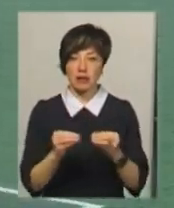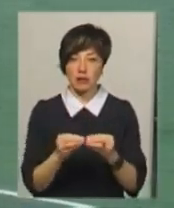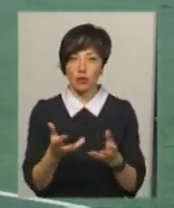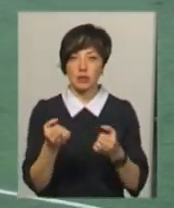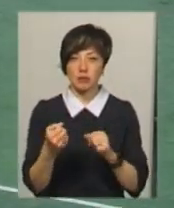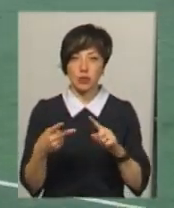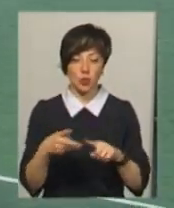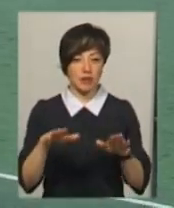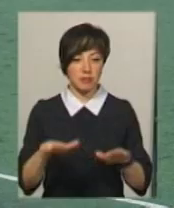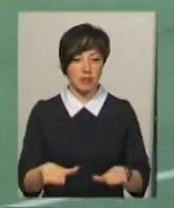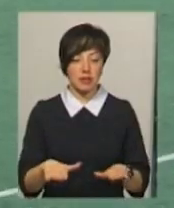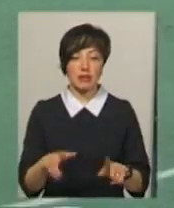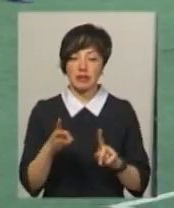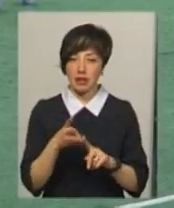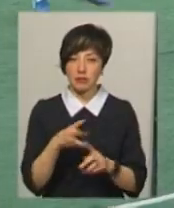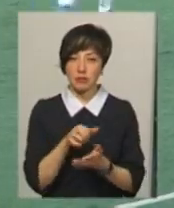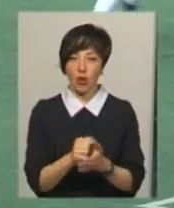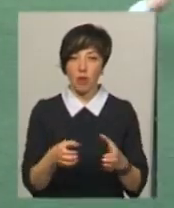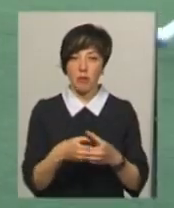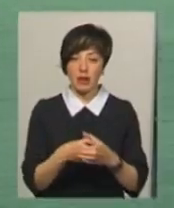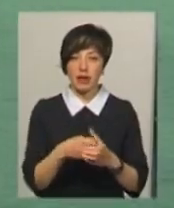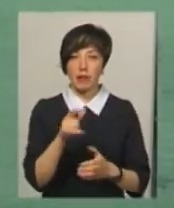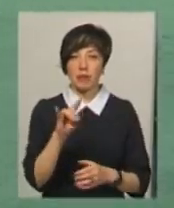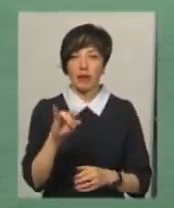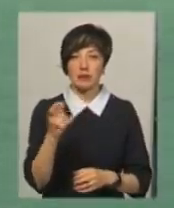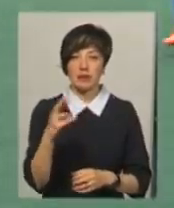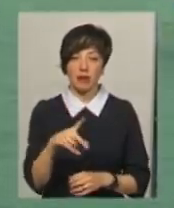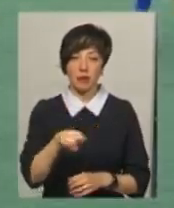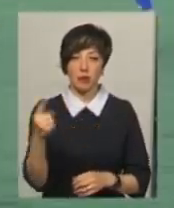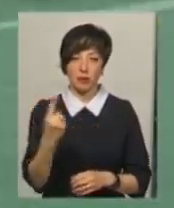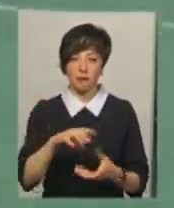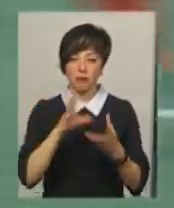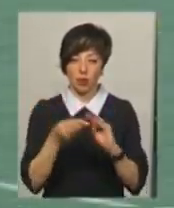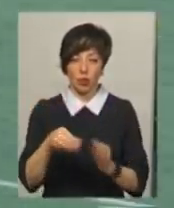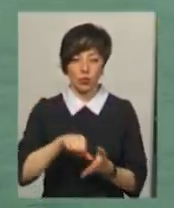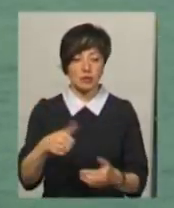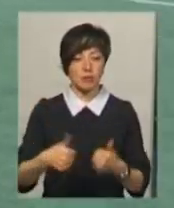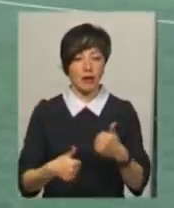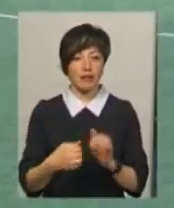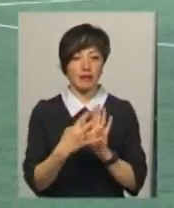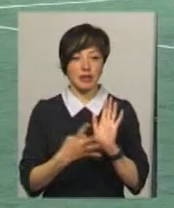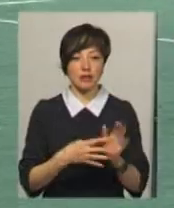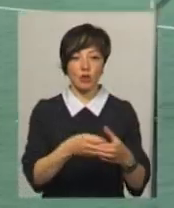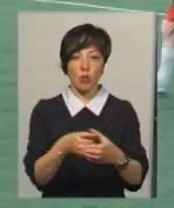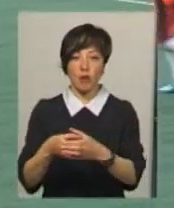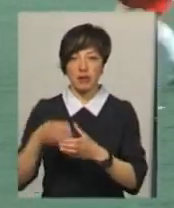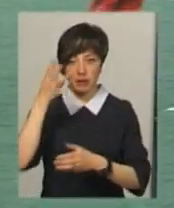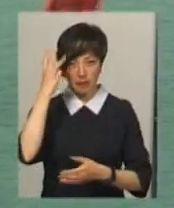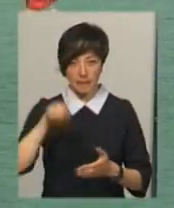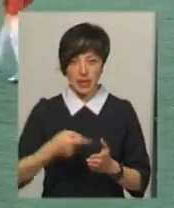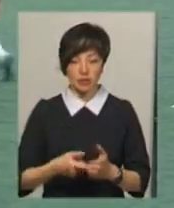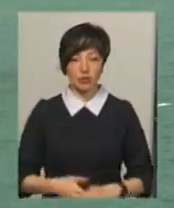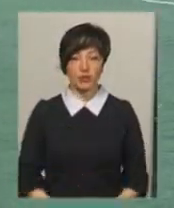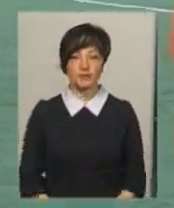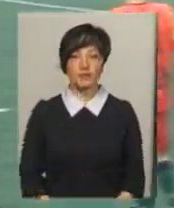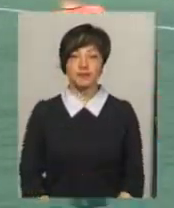отримала друге місце. Бронзово здобула команда гімнації номер один. Всього участь у змагання взяло 19 команд Хмельницького. Андрій